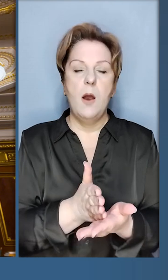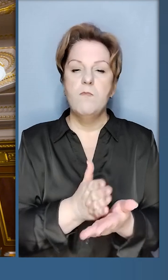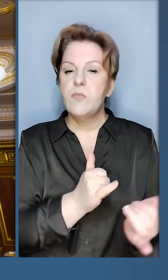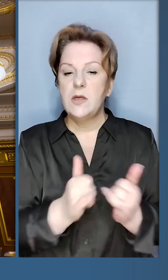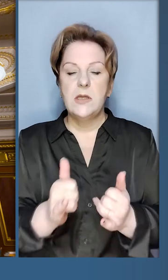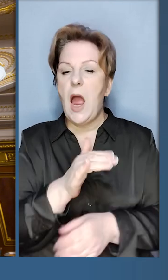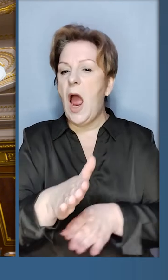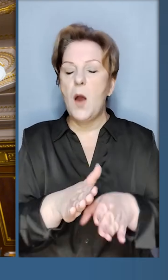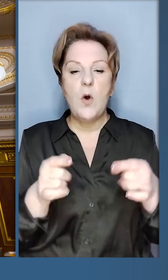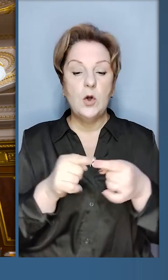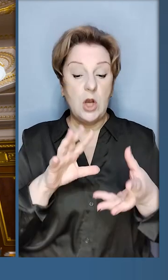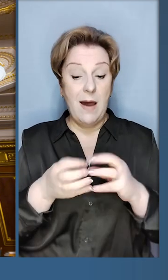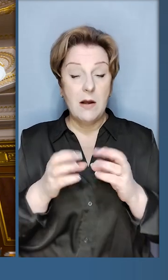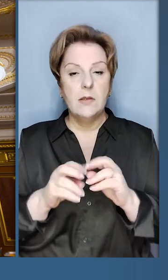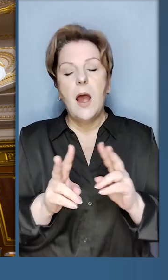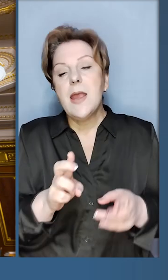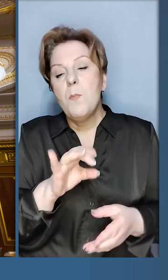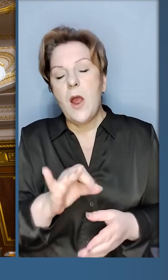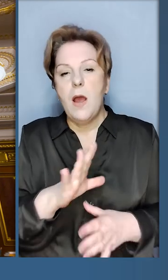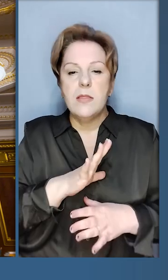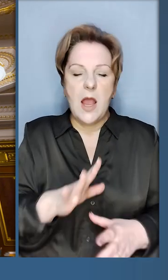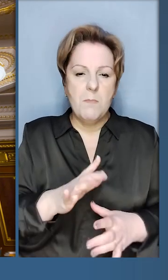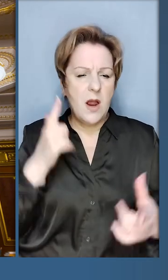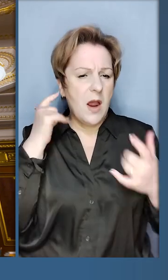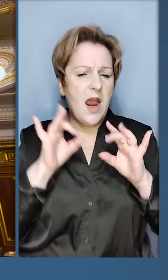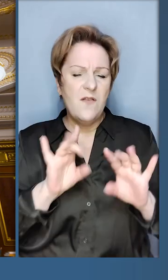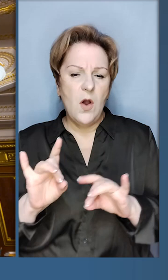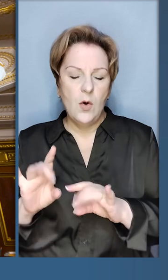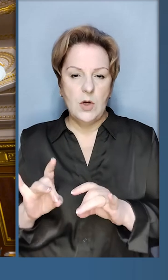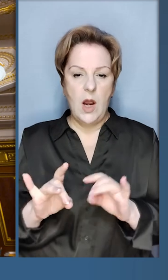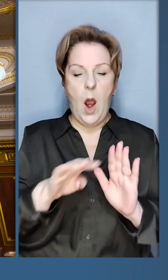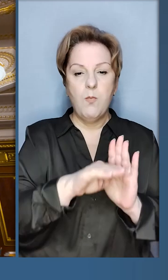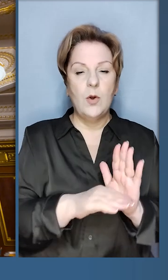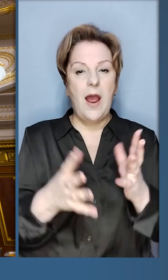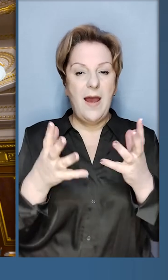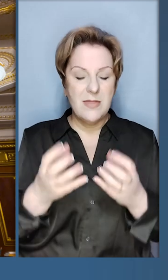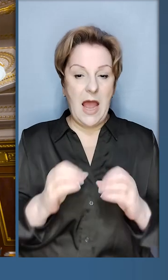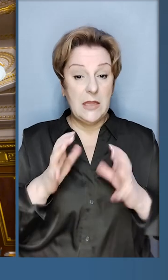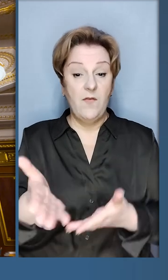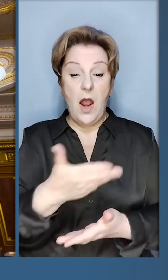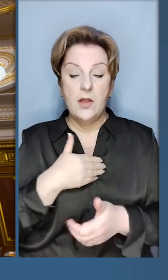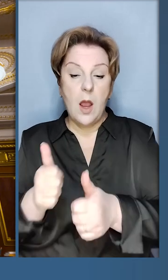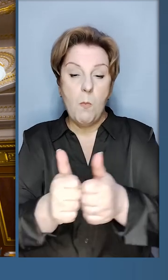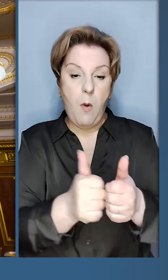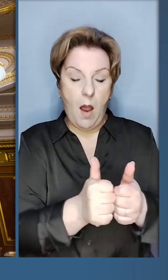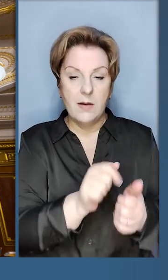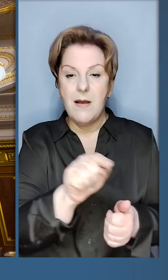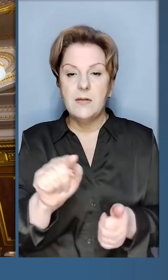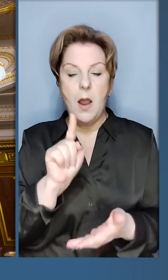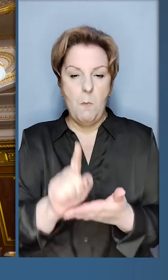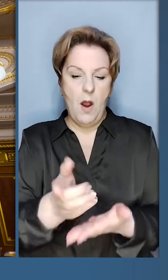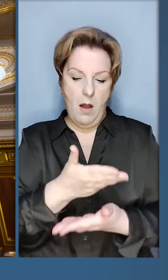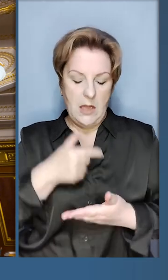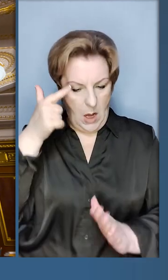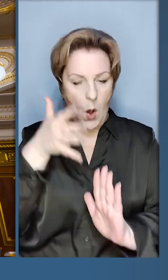абсолютно чіткий результат, яким би не був інформаційний порядок Денний світу. Наші партнери мають